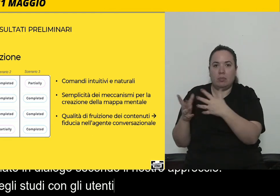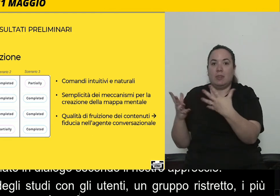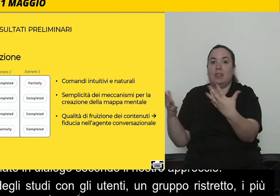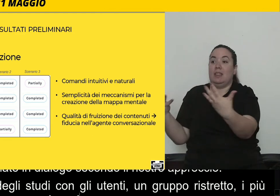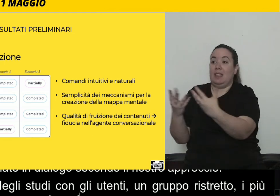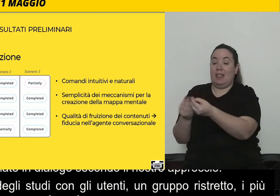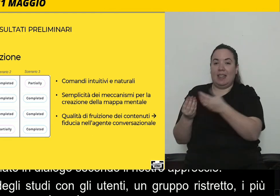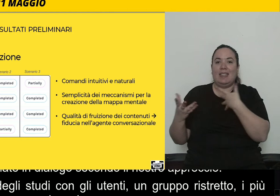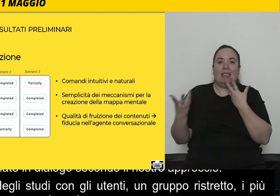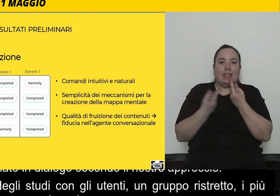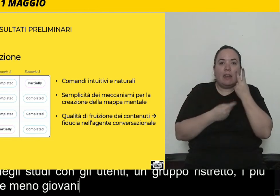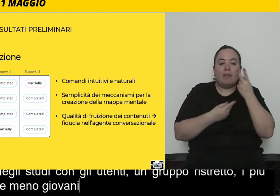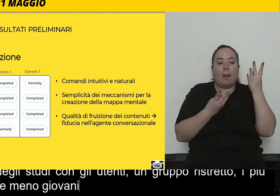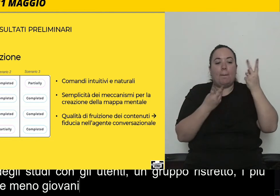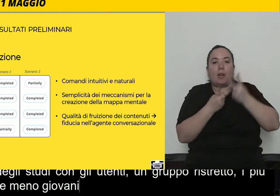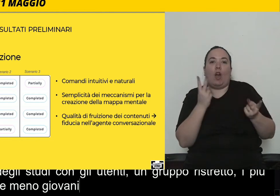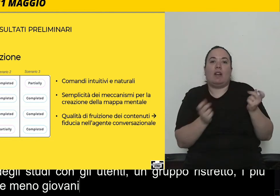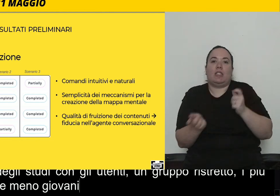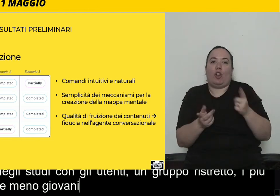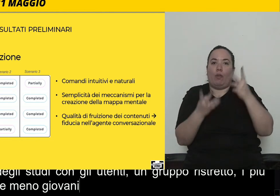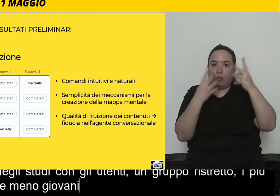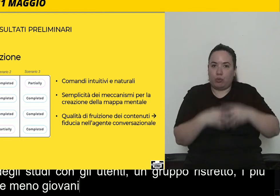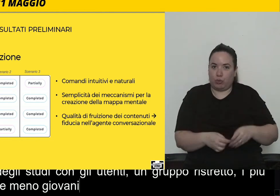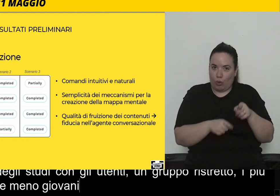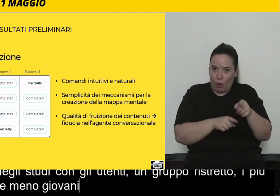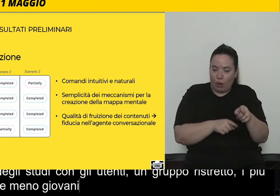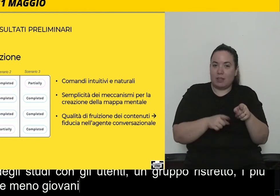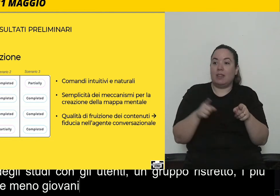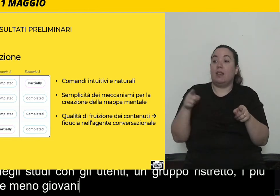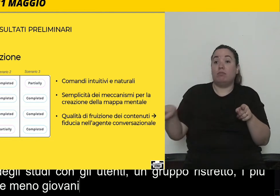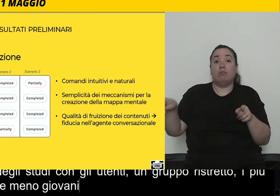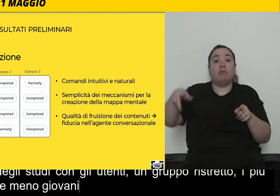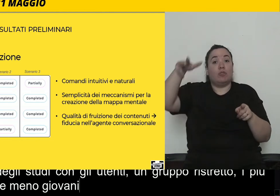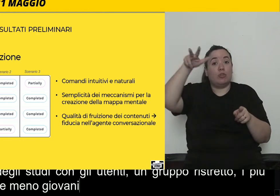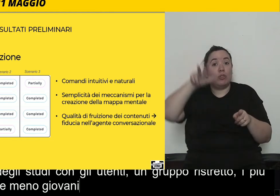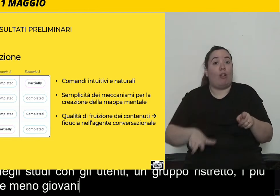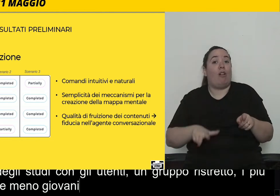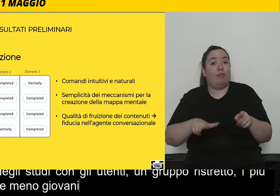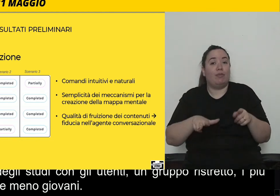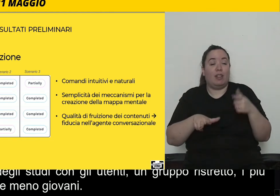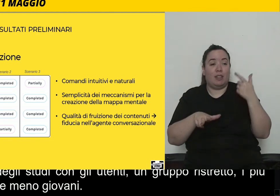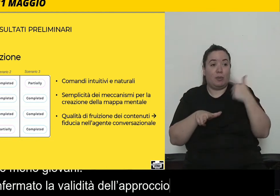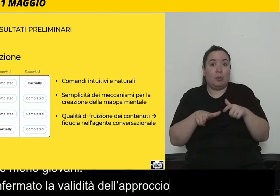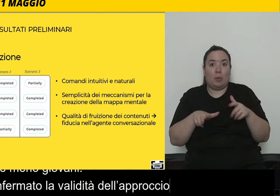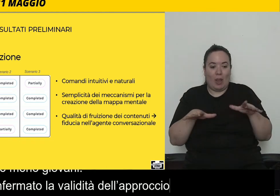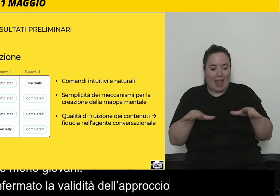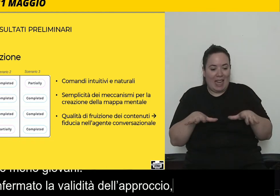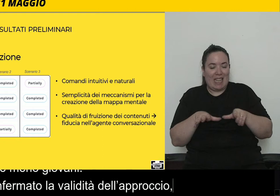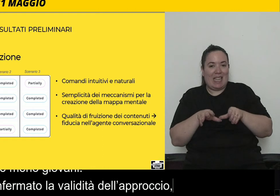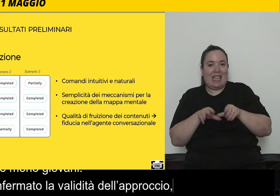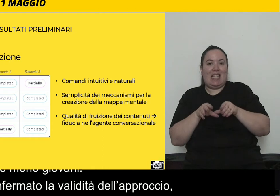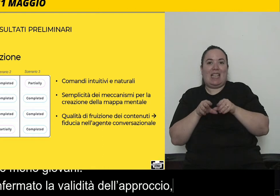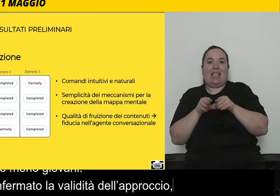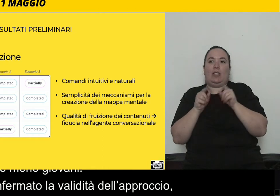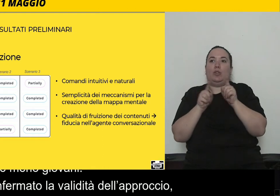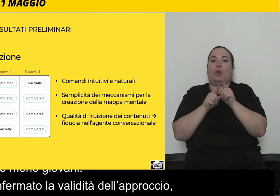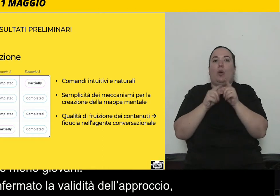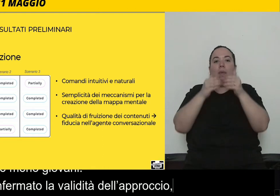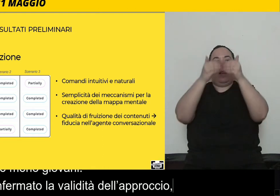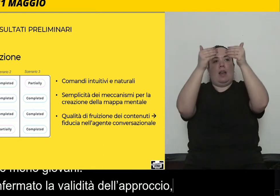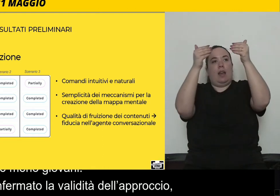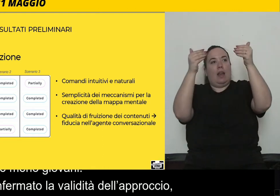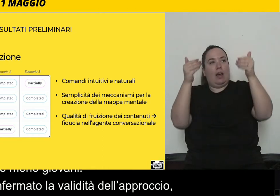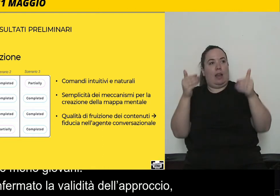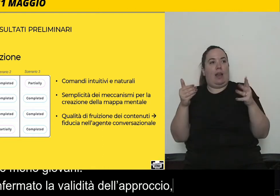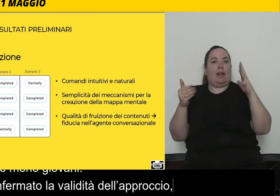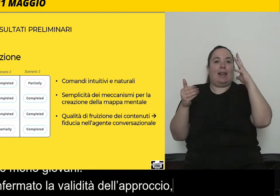confermato la validità dell'approccio, l'hanno confermata soprattutto nella fase iniziale di orientamento sul sito.